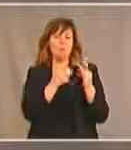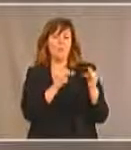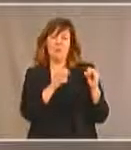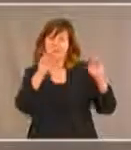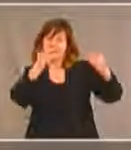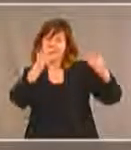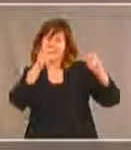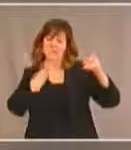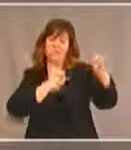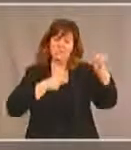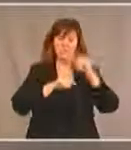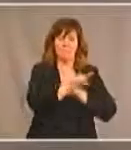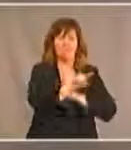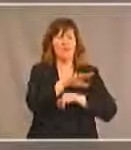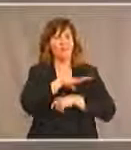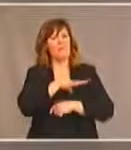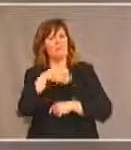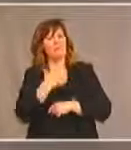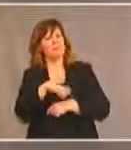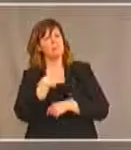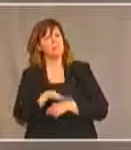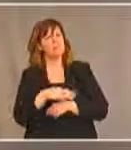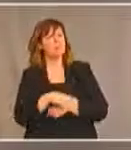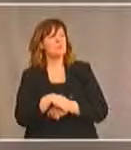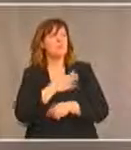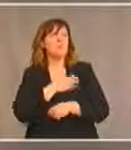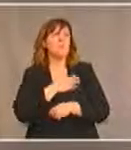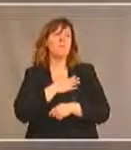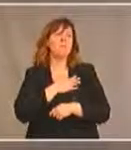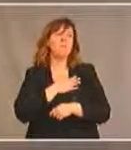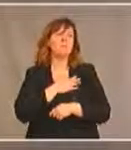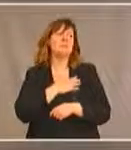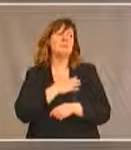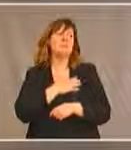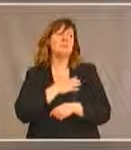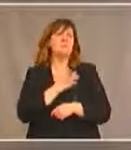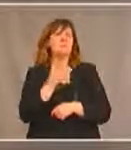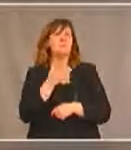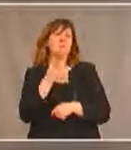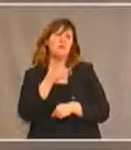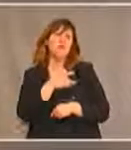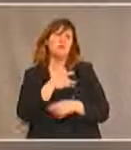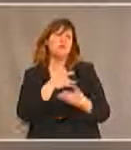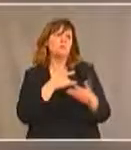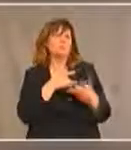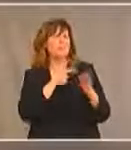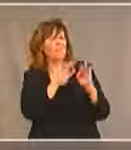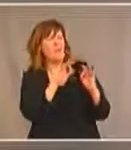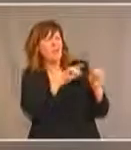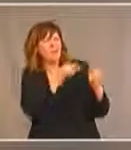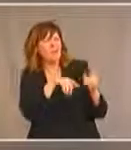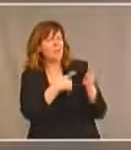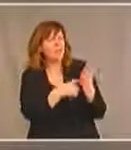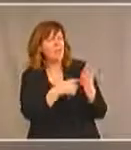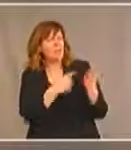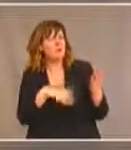de rencontres très émouvantes, très touchantes pour les familles, mais